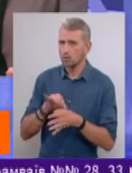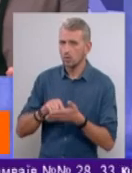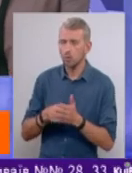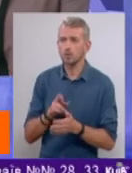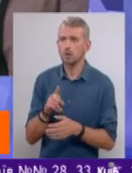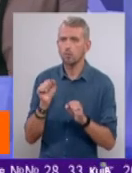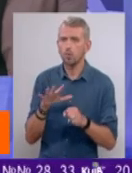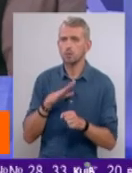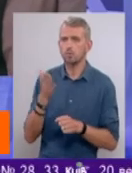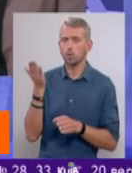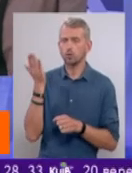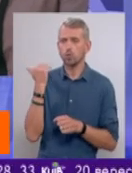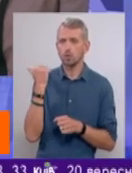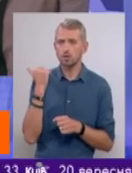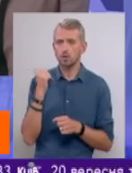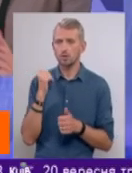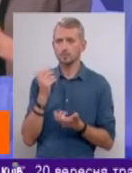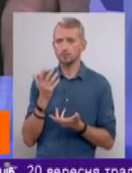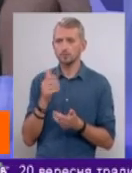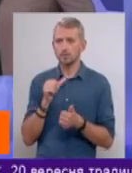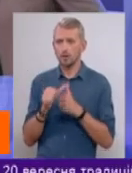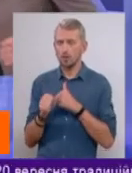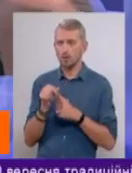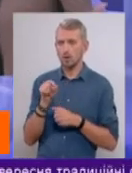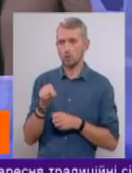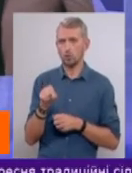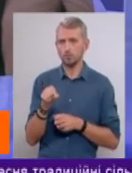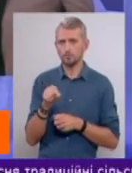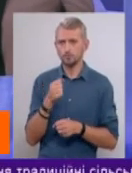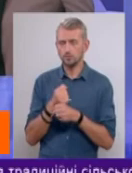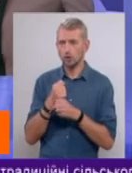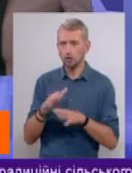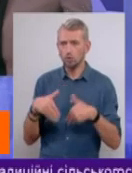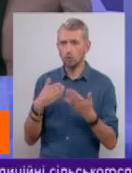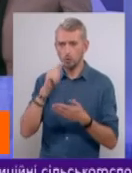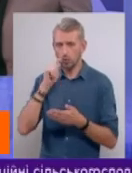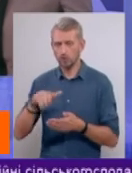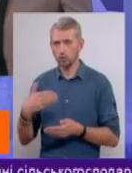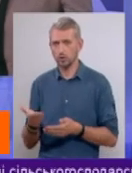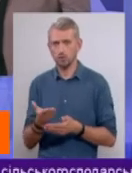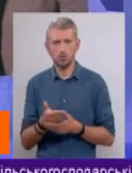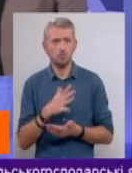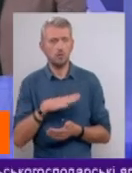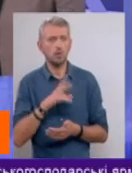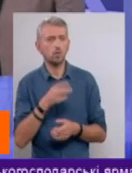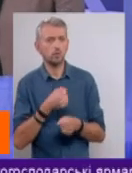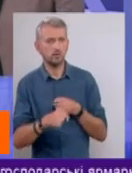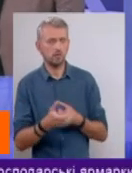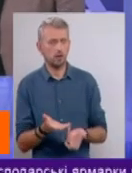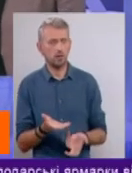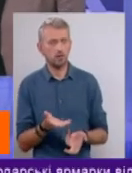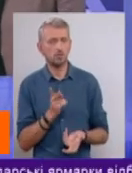Як можна було тоді саме на цьому зробити пропозицію українській стороні? Подожди, так хто ж заставлял-то?